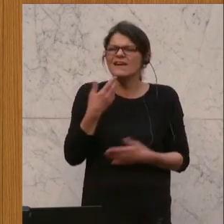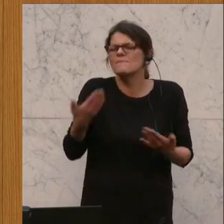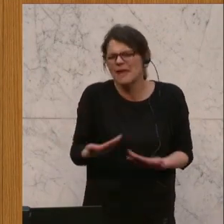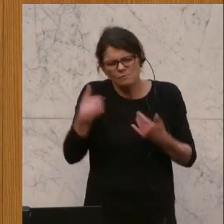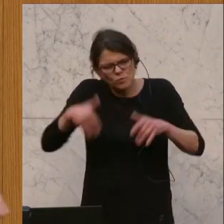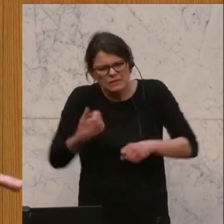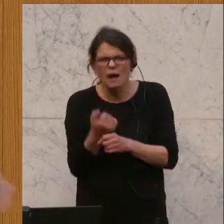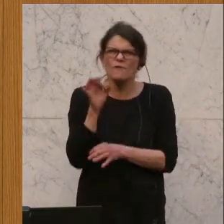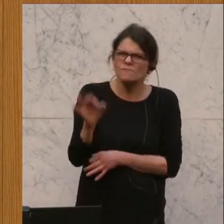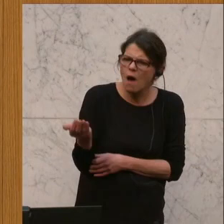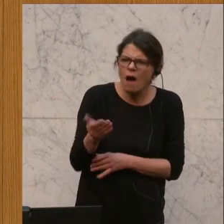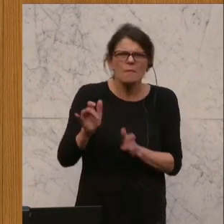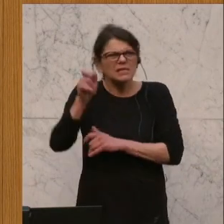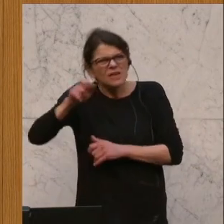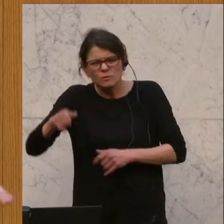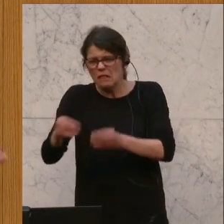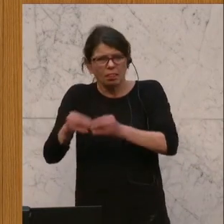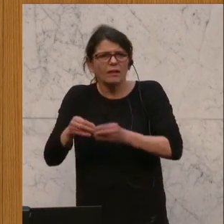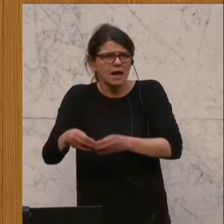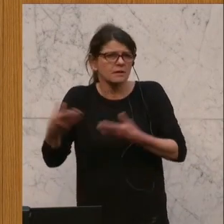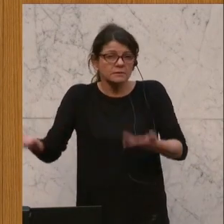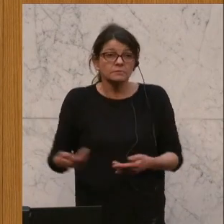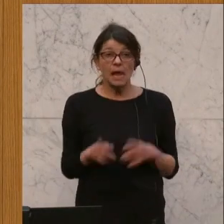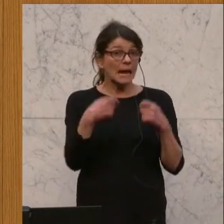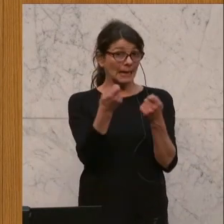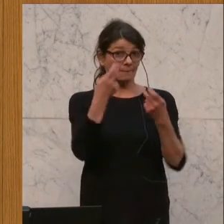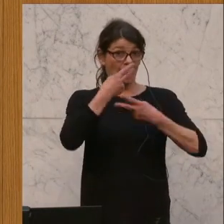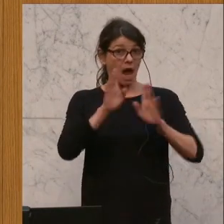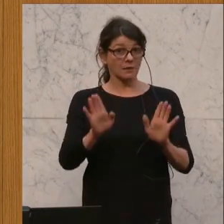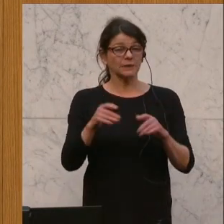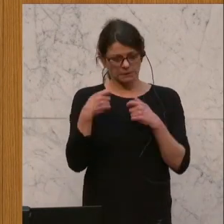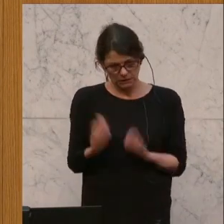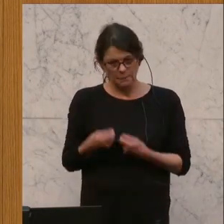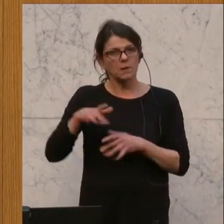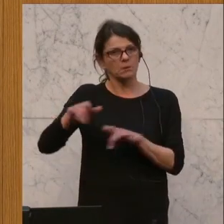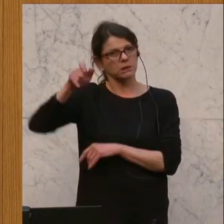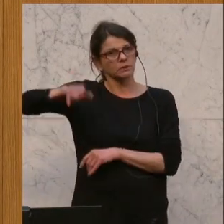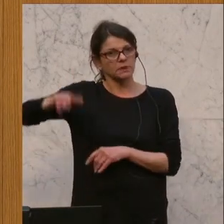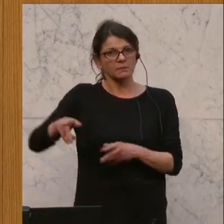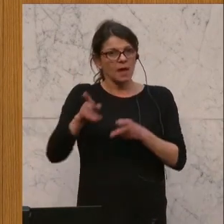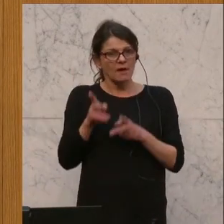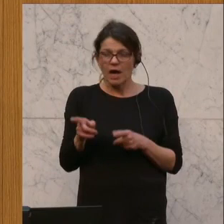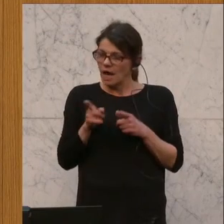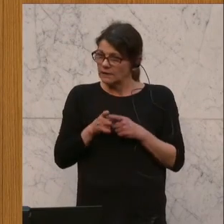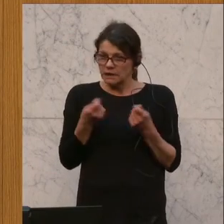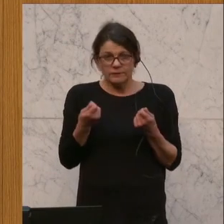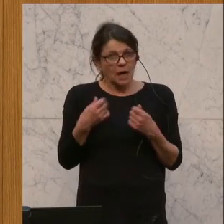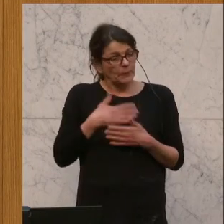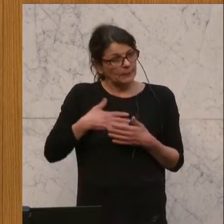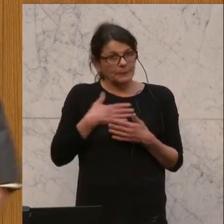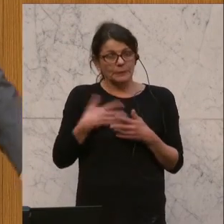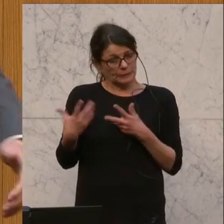müssen etwas tun für die armen Pensionisten, die haben kein Geld. Also solche gibt es natürlich. Es gibt Pensionisten, die sind in einer mieslichen finanziellen Lage.